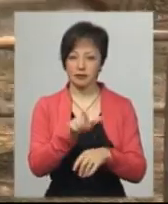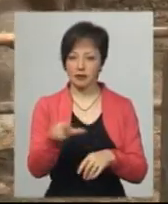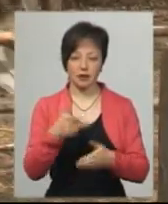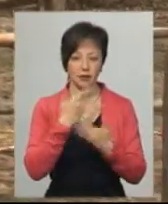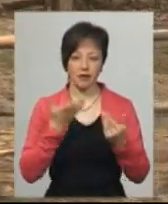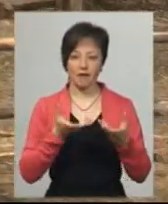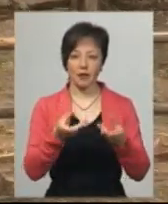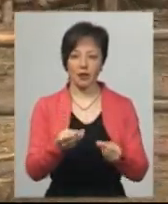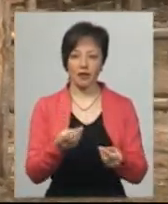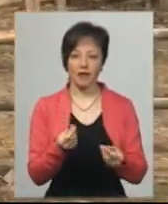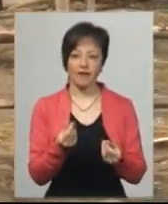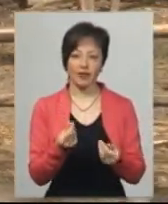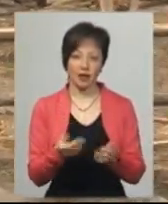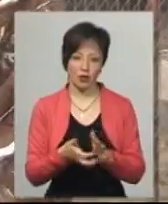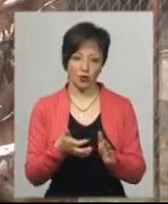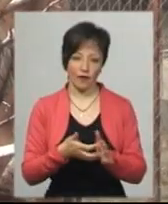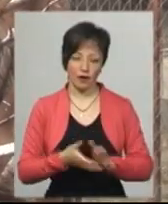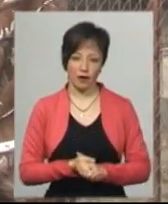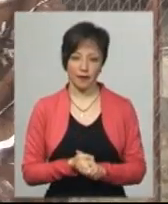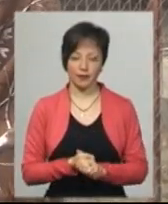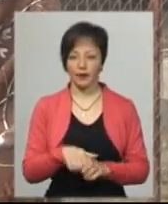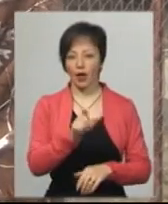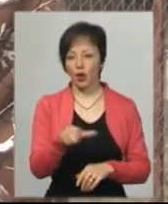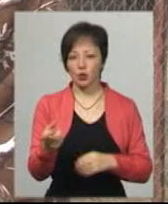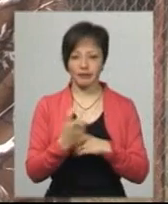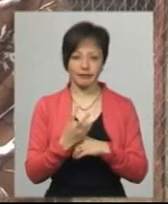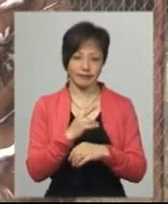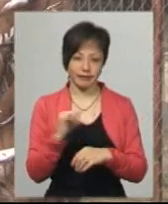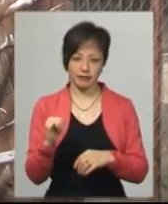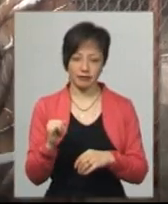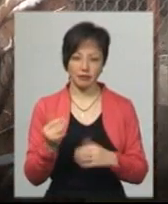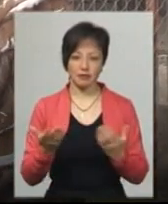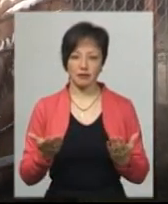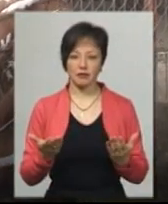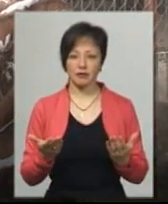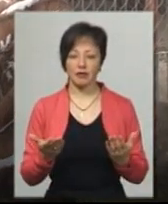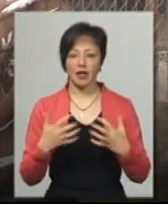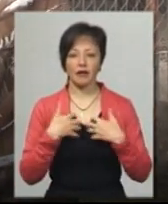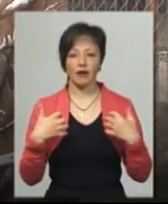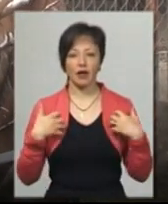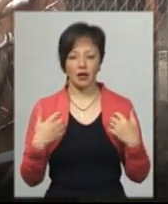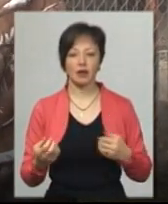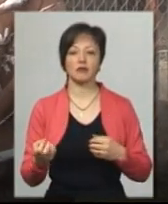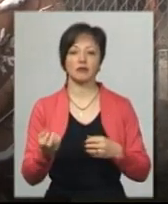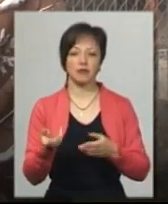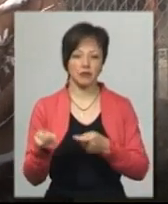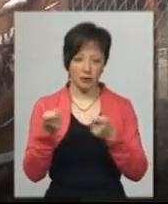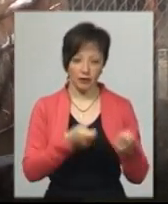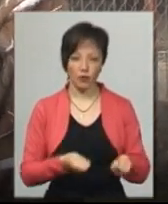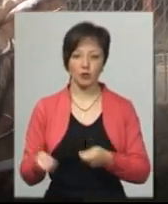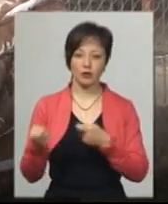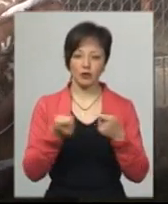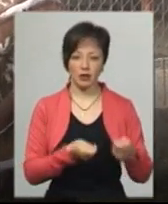це вплинуло на фінансування, каже Сергій Пальохін. Людей в нас нема, на жаль, а тварини в нас поступають. Недавно